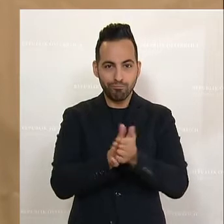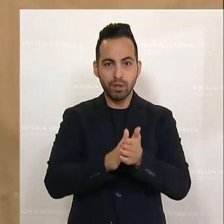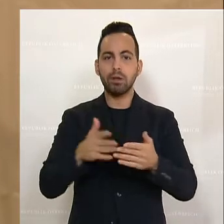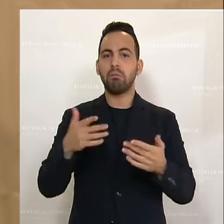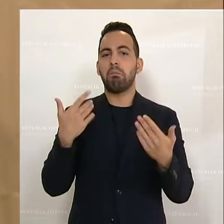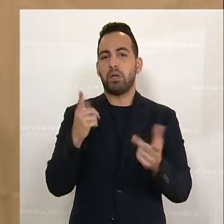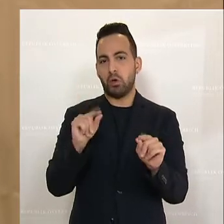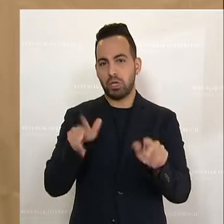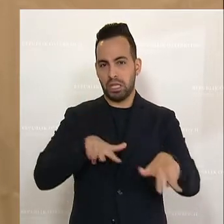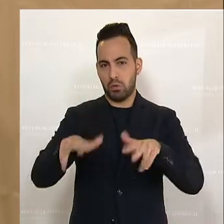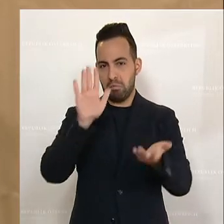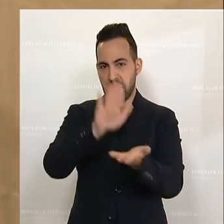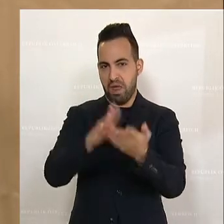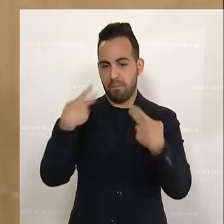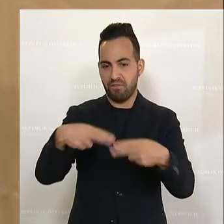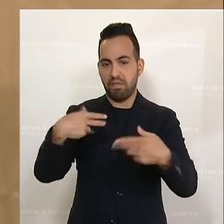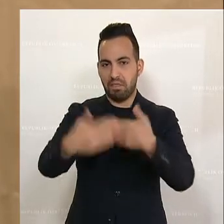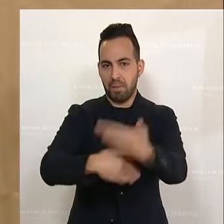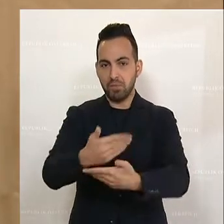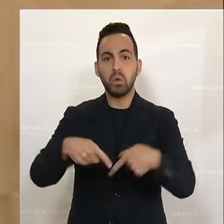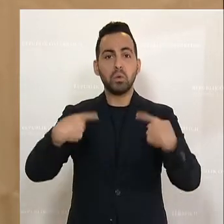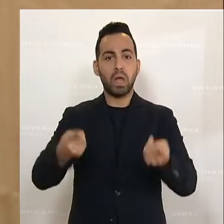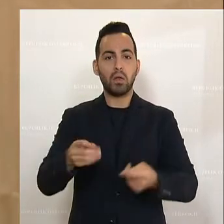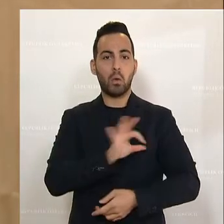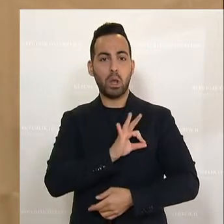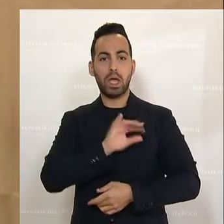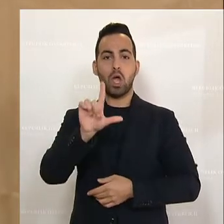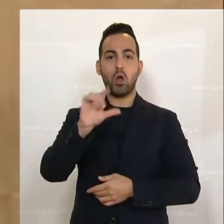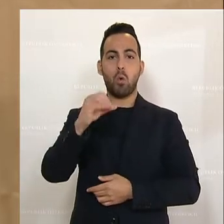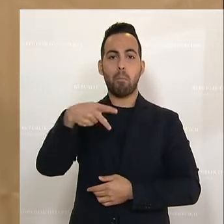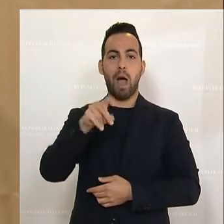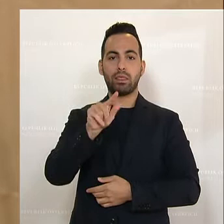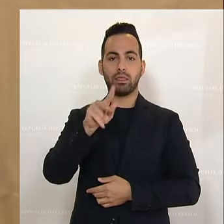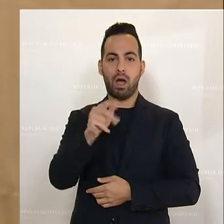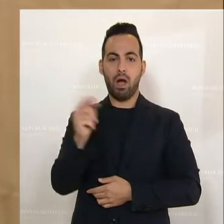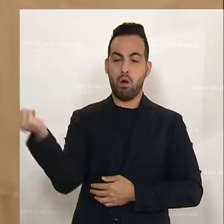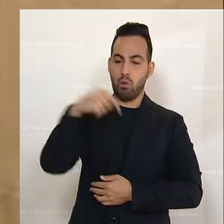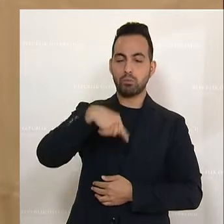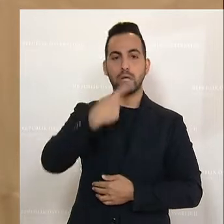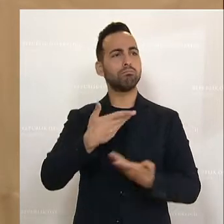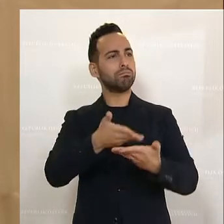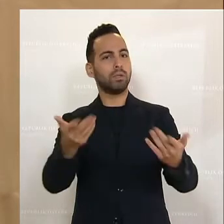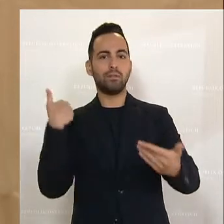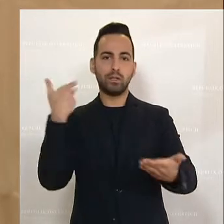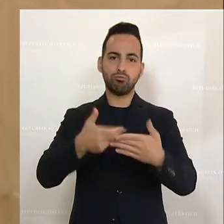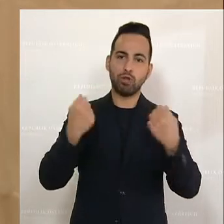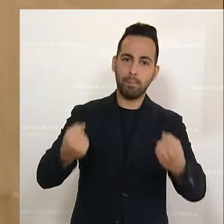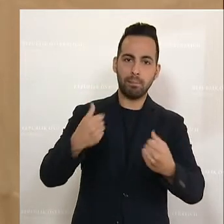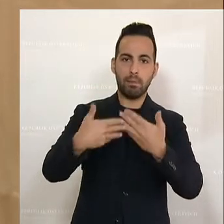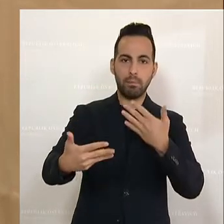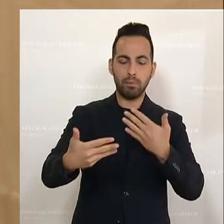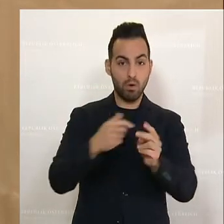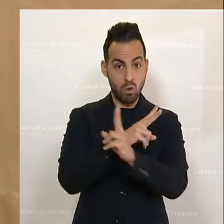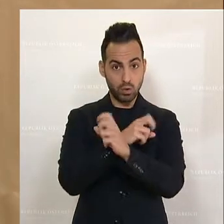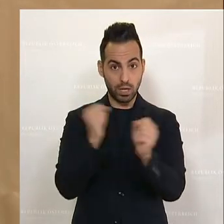Und dann kommt der Kollege Lopatka heraus und erzählt uns etwas von Stabilität. Stabilität, die Republik Österreich hat in den letzten Monaten mehr